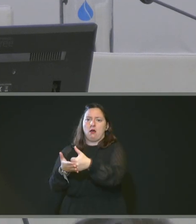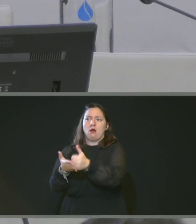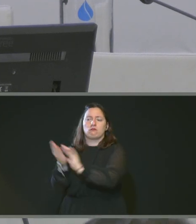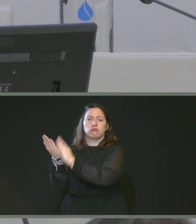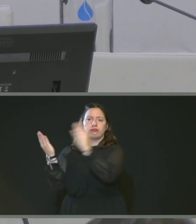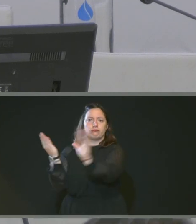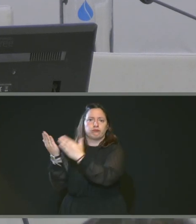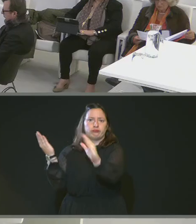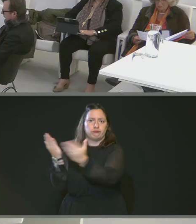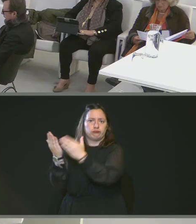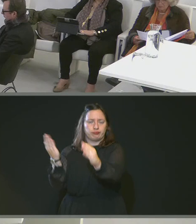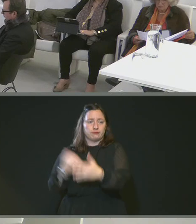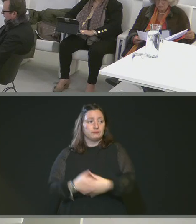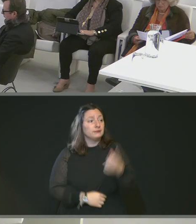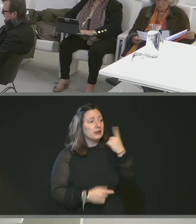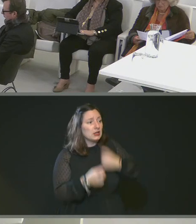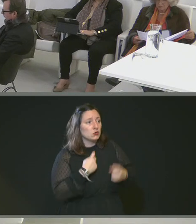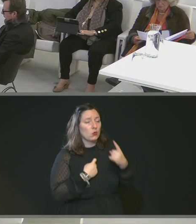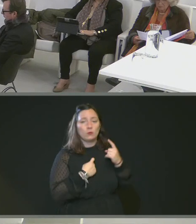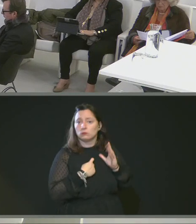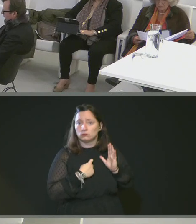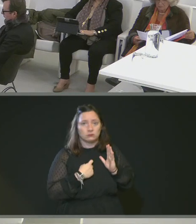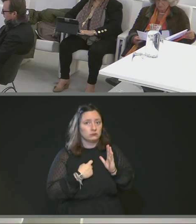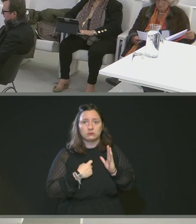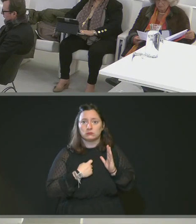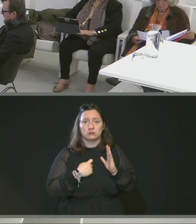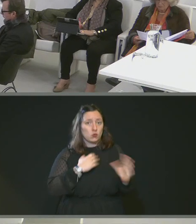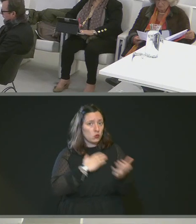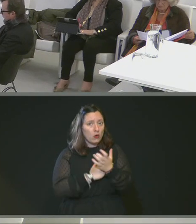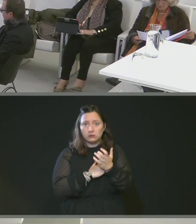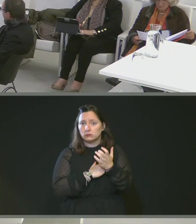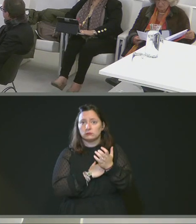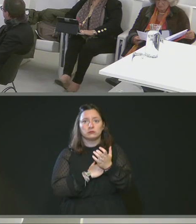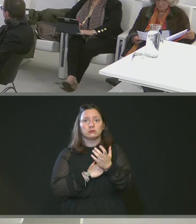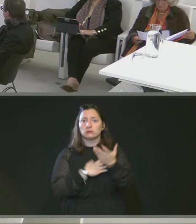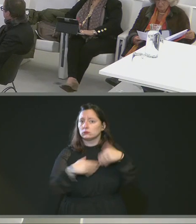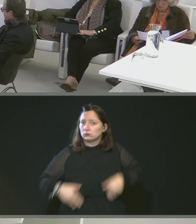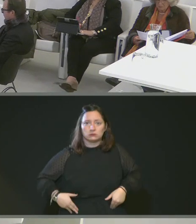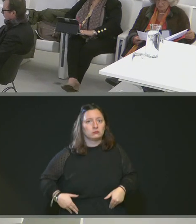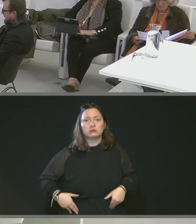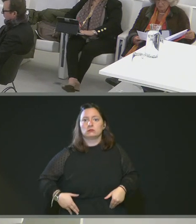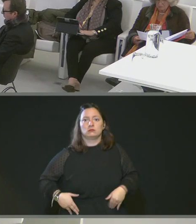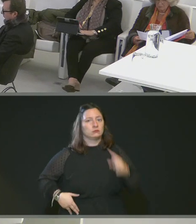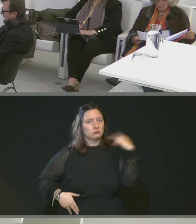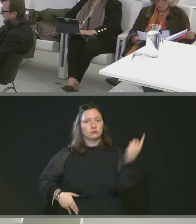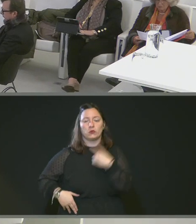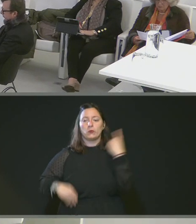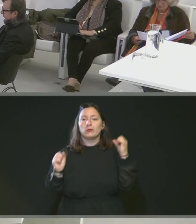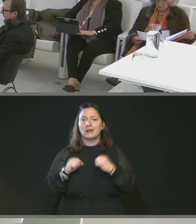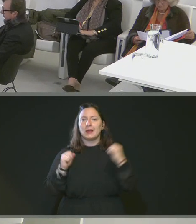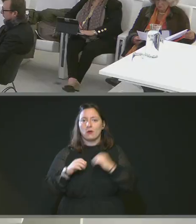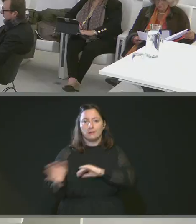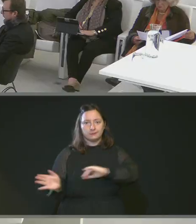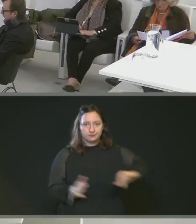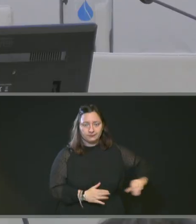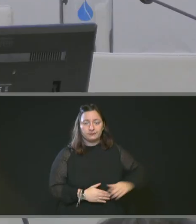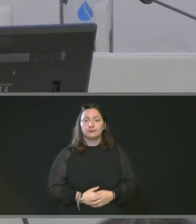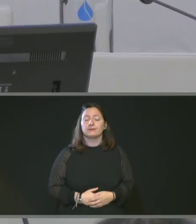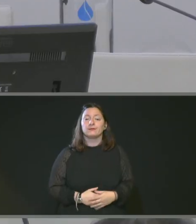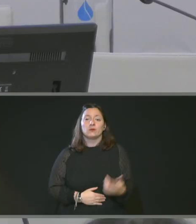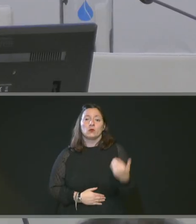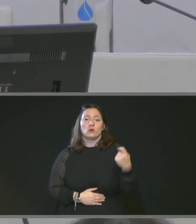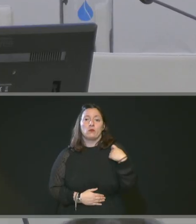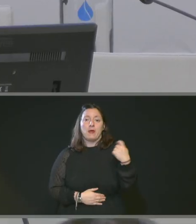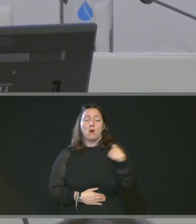Est-ce qu'il des questions ? Non, pas de vote contre, pas d'abstention. Il y a unanimité. On passe à la